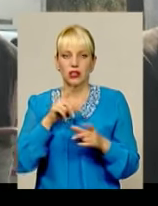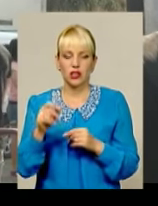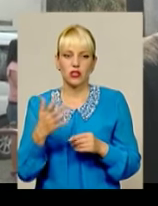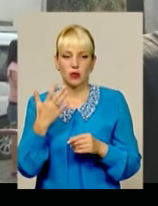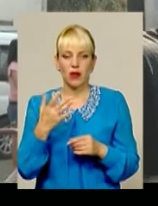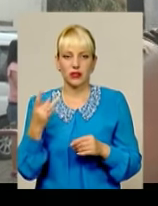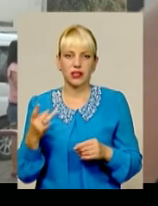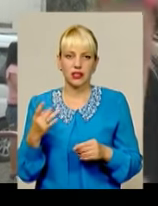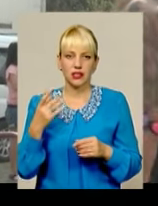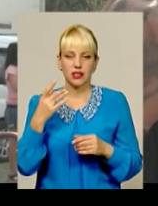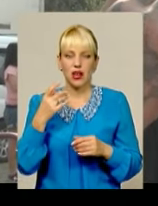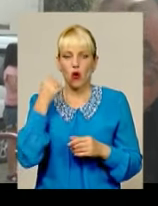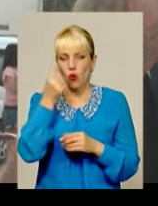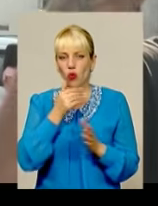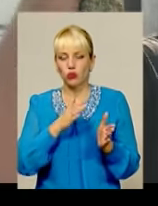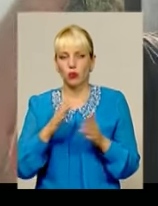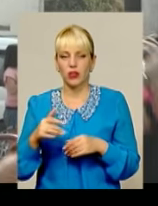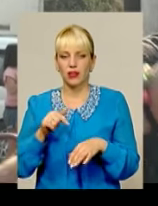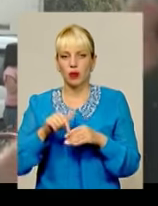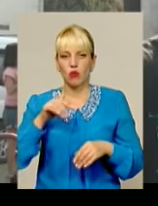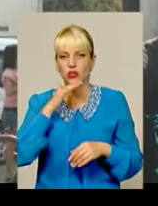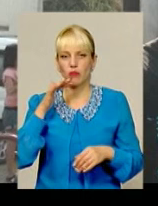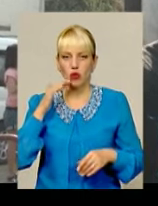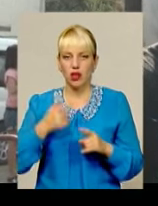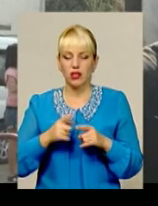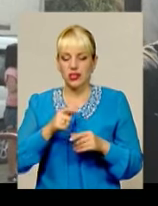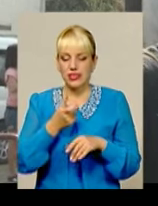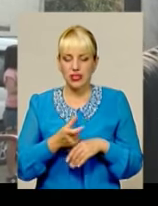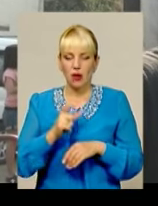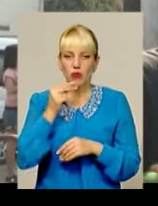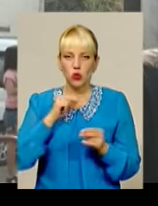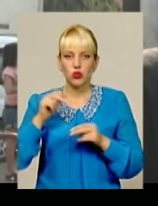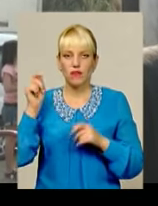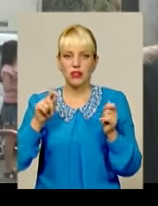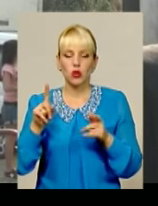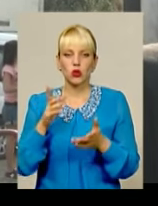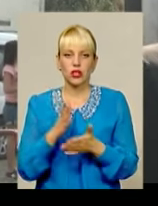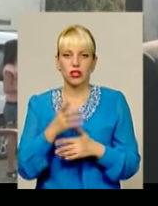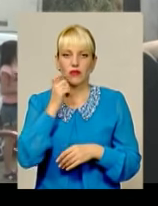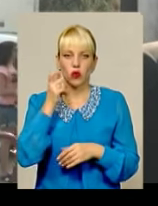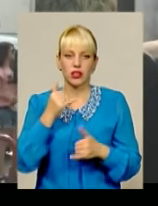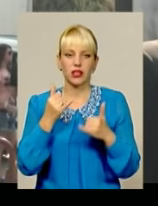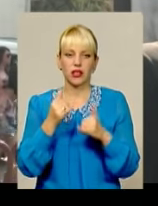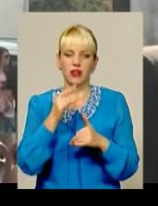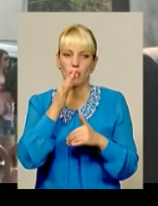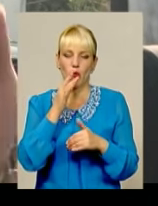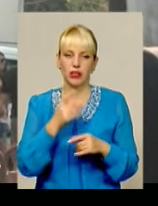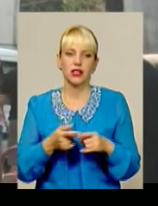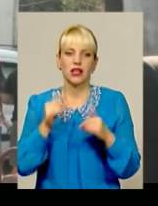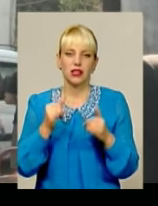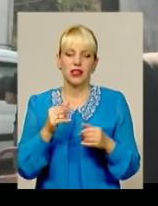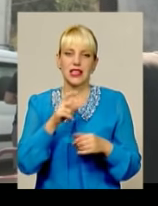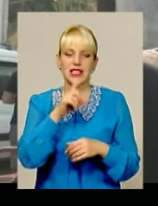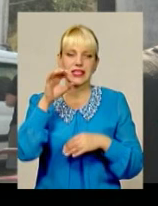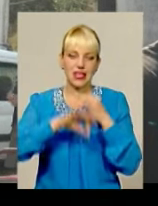емоцій просто уйма. Це найкращий фестиваль, який в Україні на даний момент. Даже за хит-фест